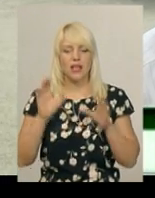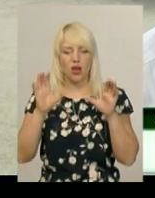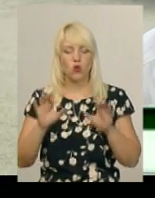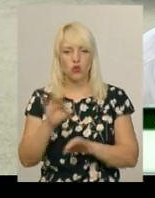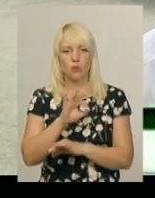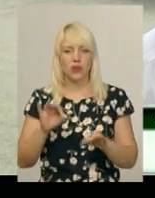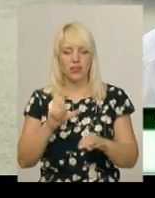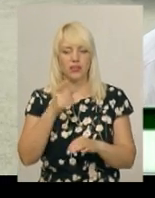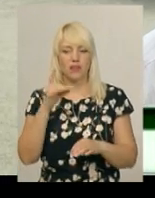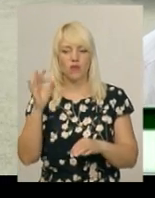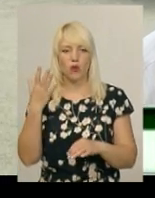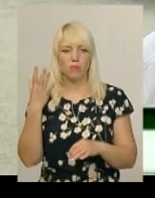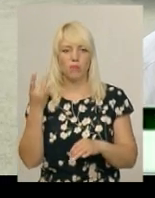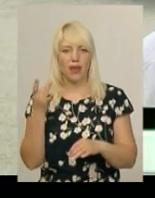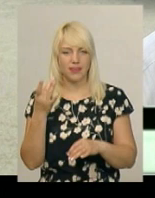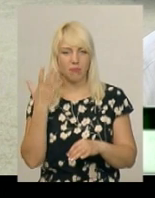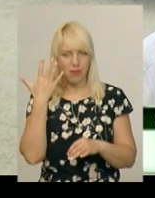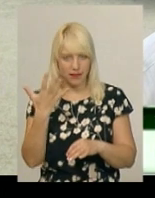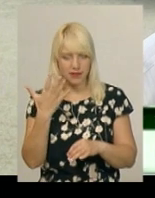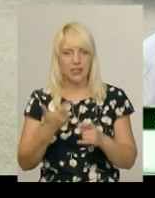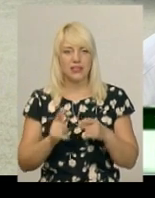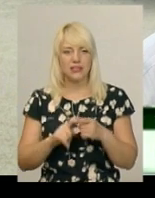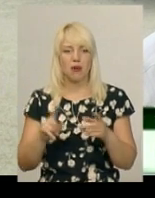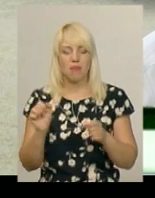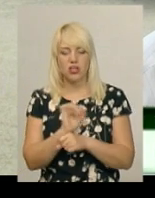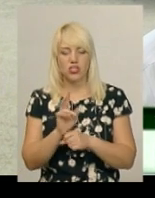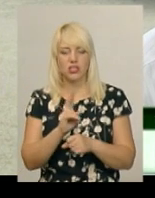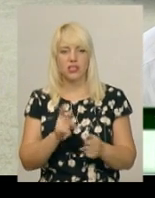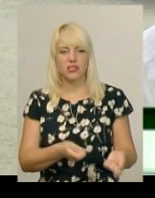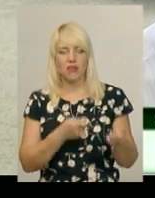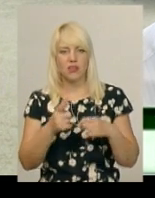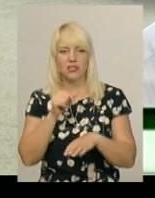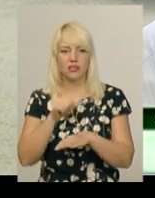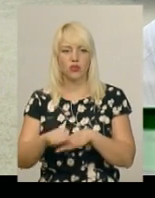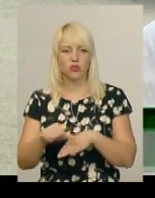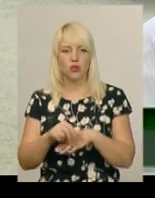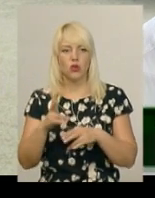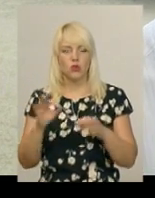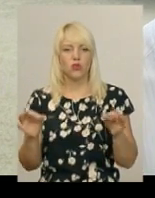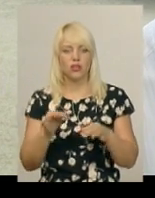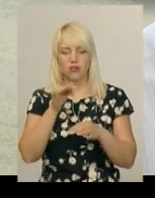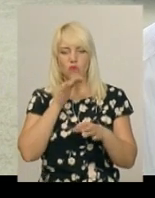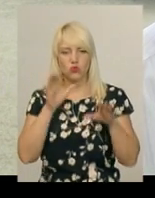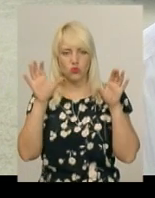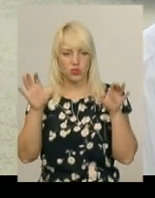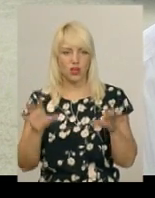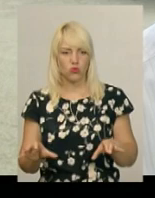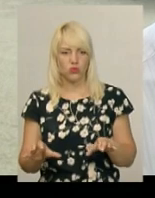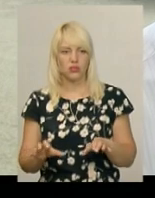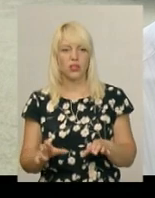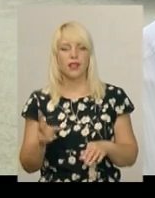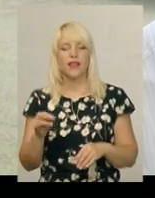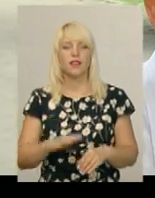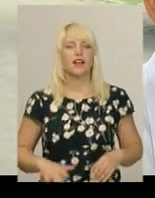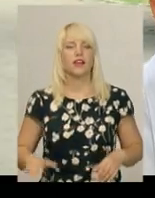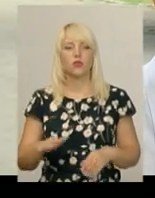машини, які завезені з-за кордону, але ніяк не можуть узаконити їх на